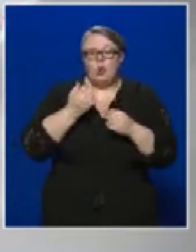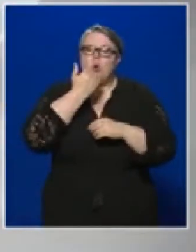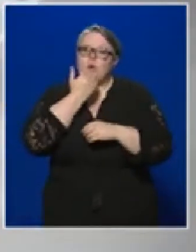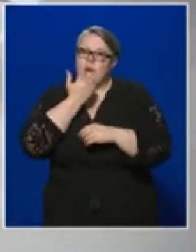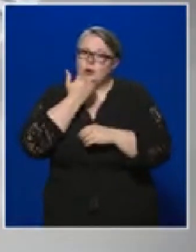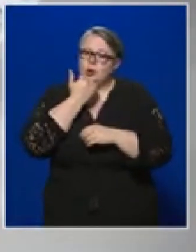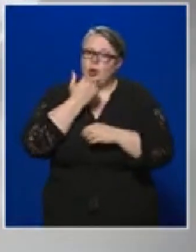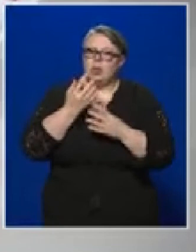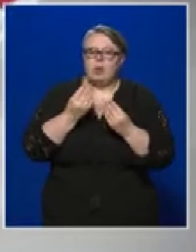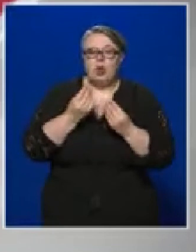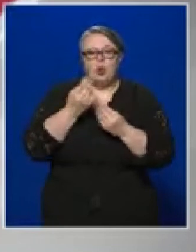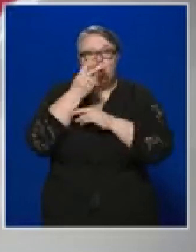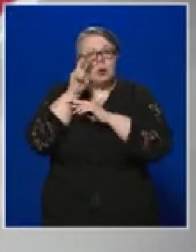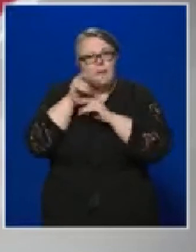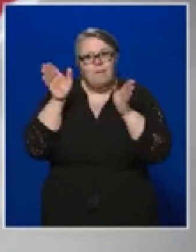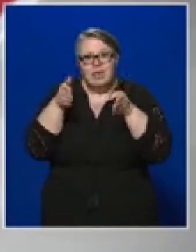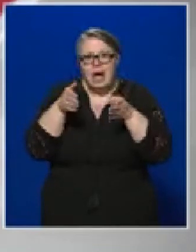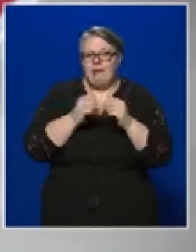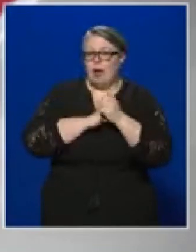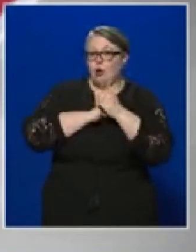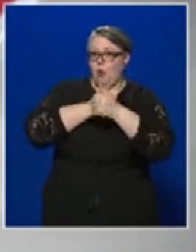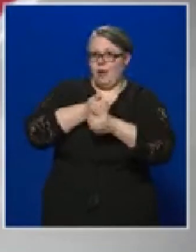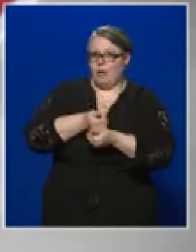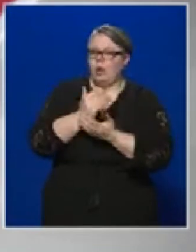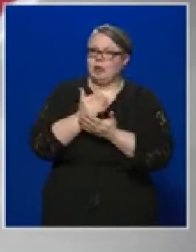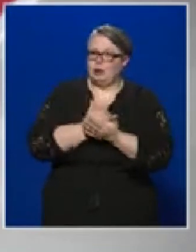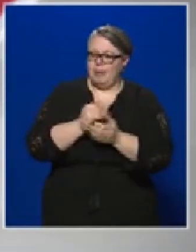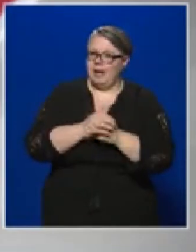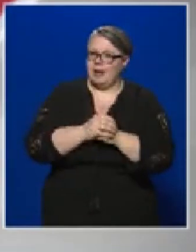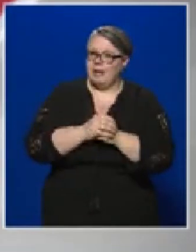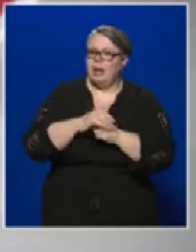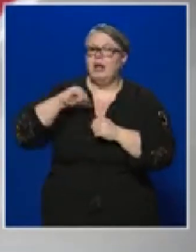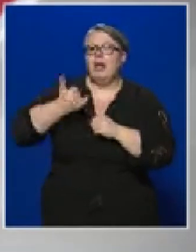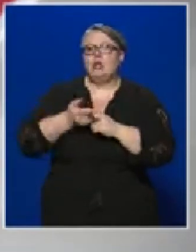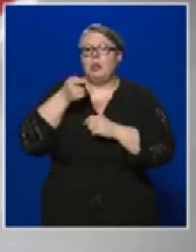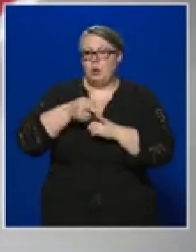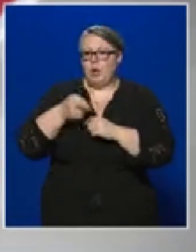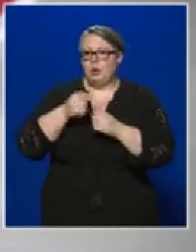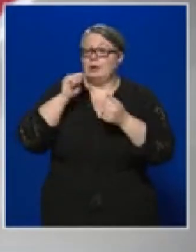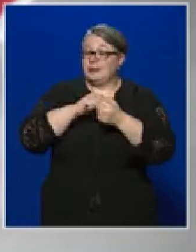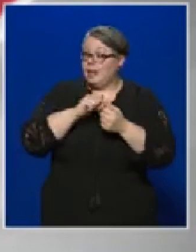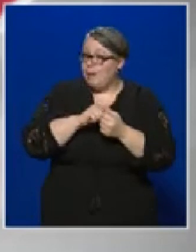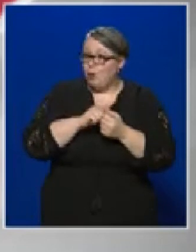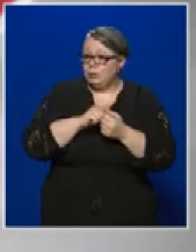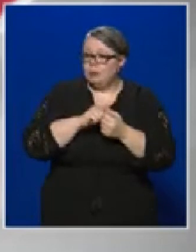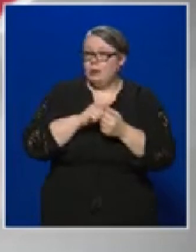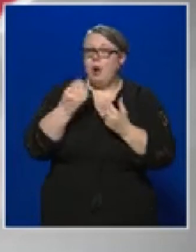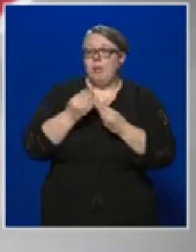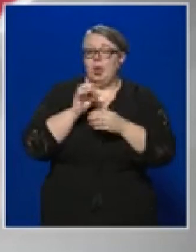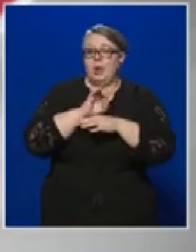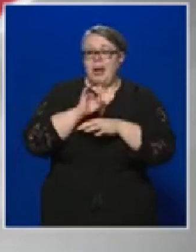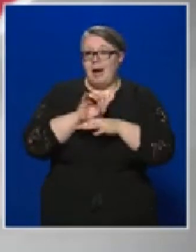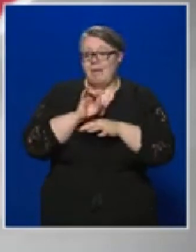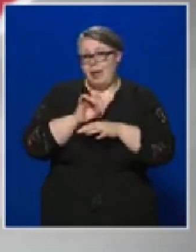miatta a vendéglátó egységek terasztain tanúsított felelős magatartásra és a fertőtlenítés fontosságára